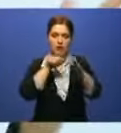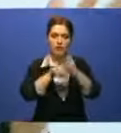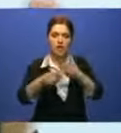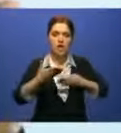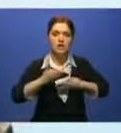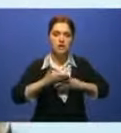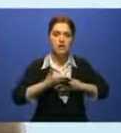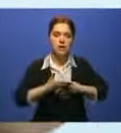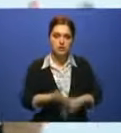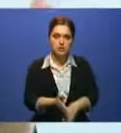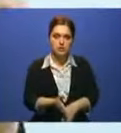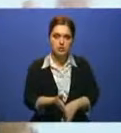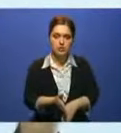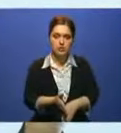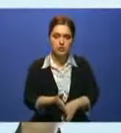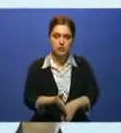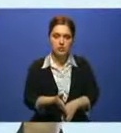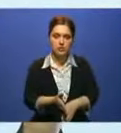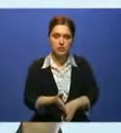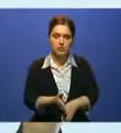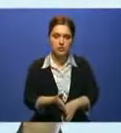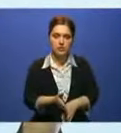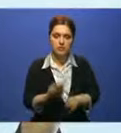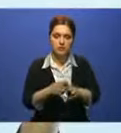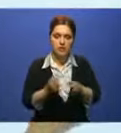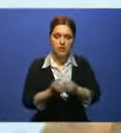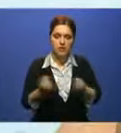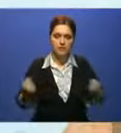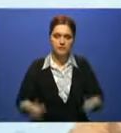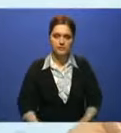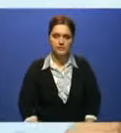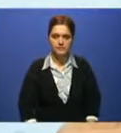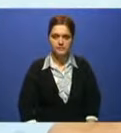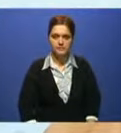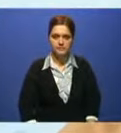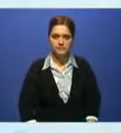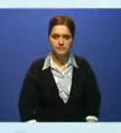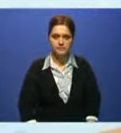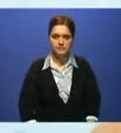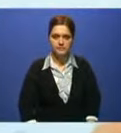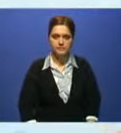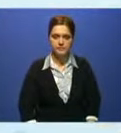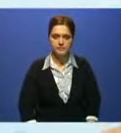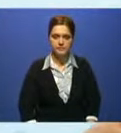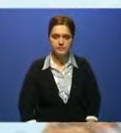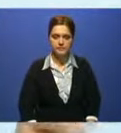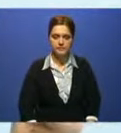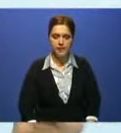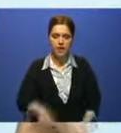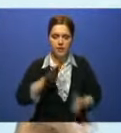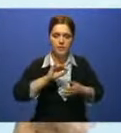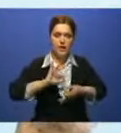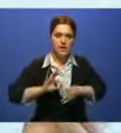и экипаж уничтожает. Там же и горючие, и снаряды, все же там.